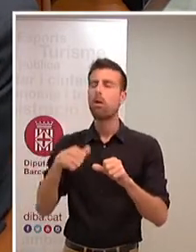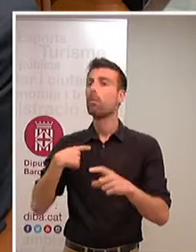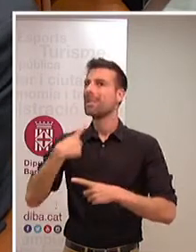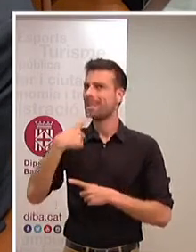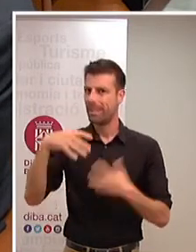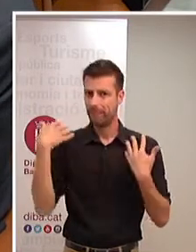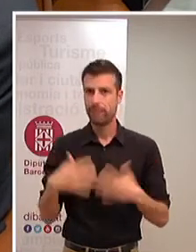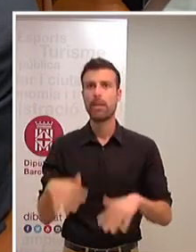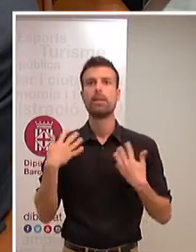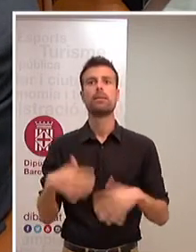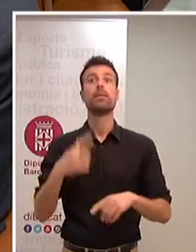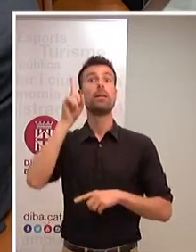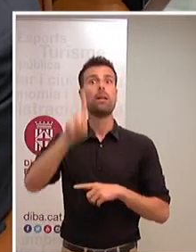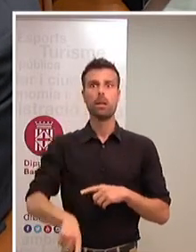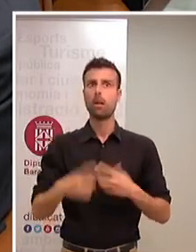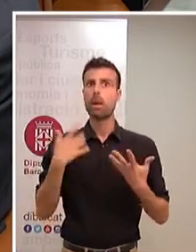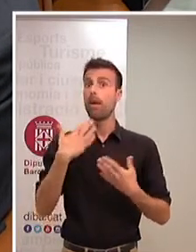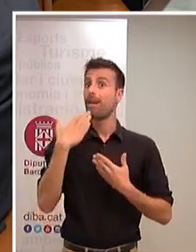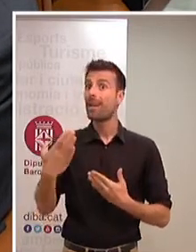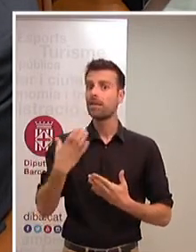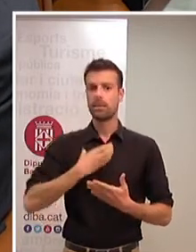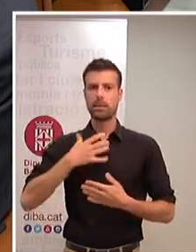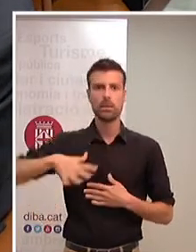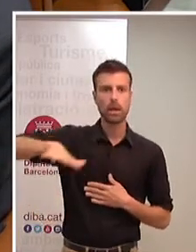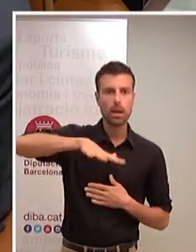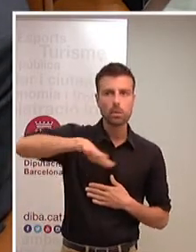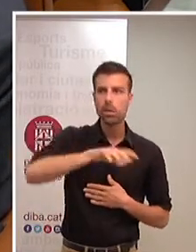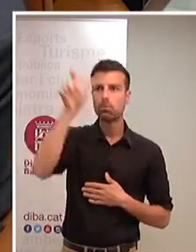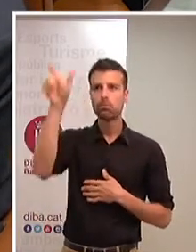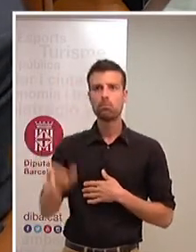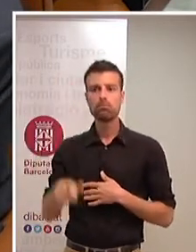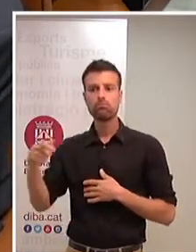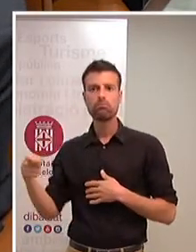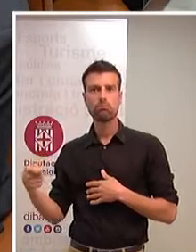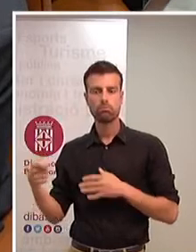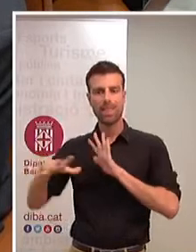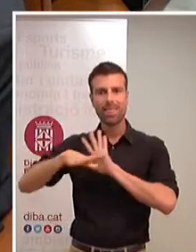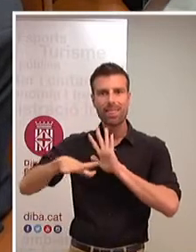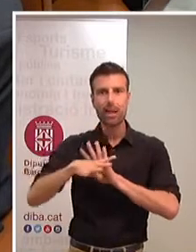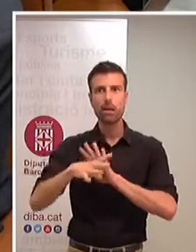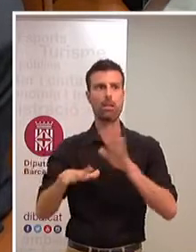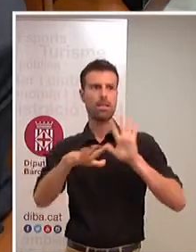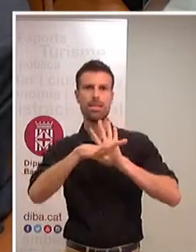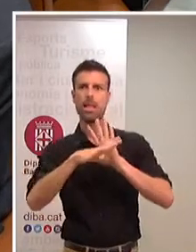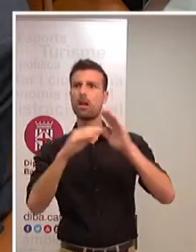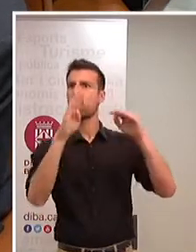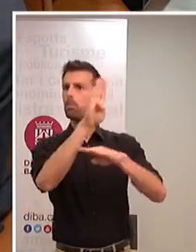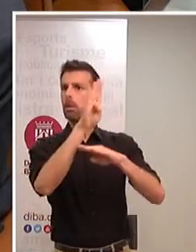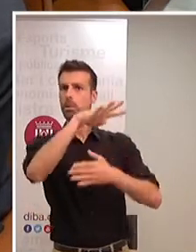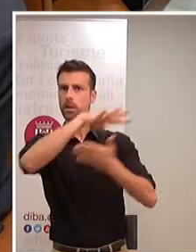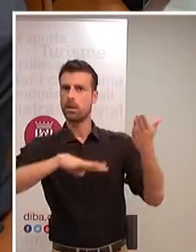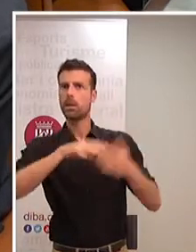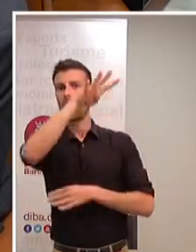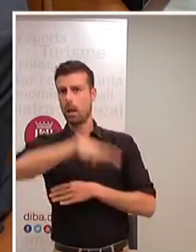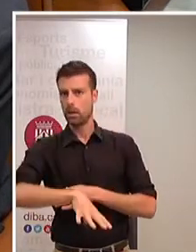i que ha fet que també part del món local haguéssim d'estar al costat de les decisions del Parlament de Catalunya, de la majoria del Parlament de Catalunya i